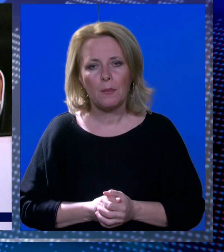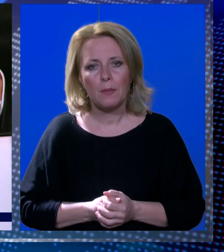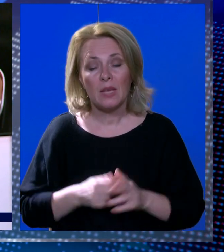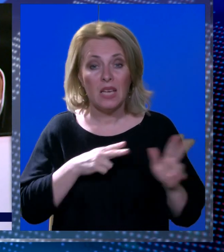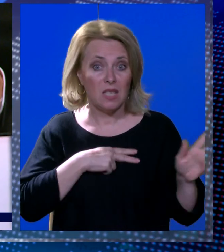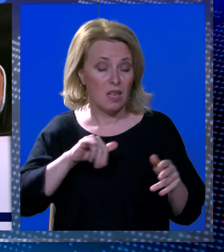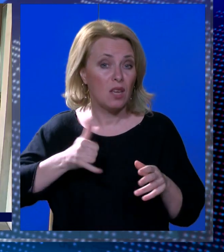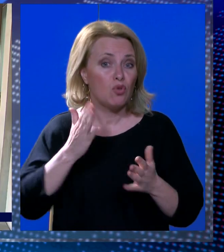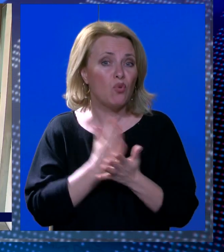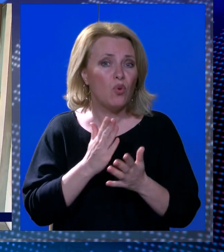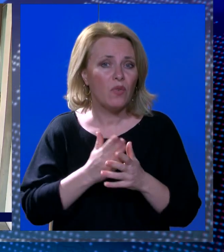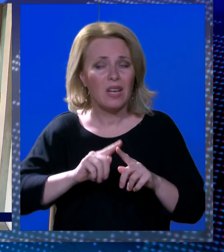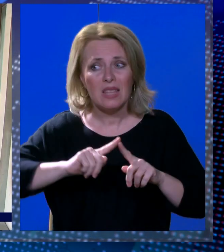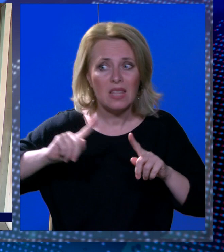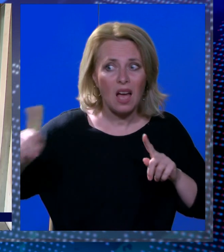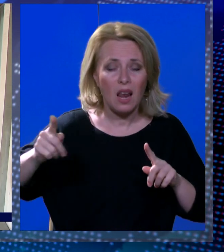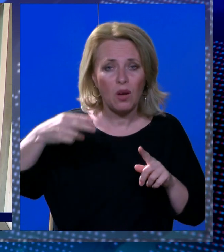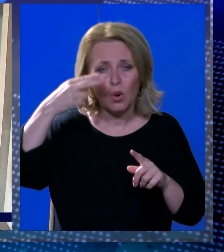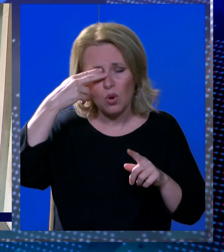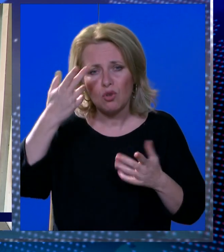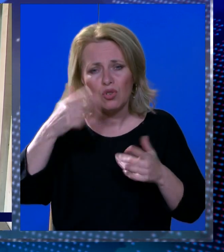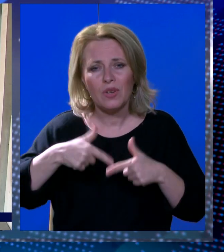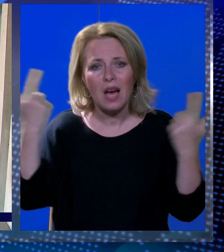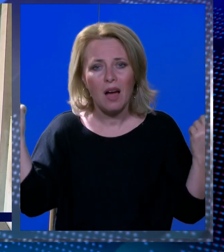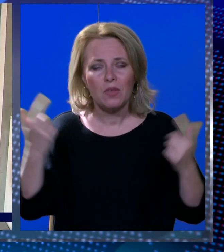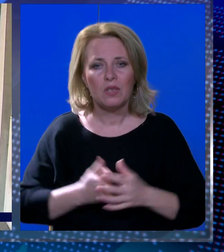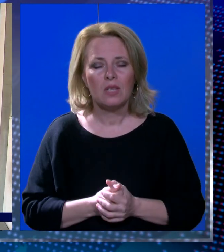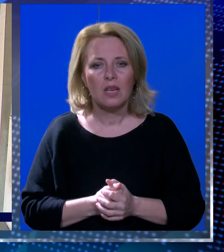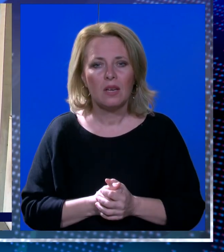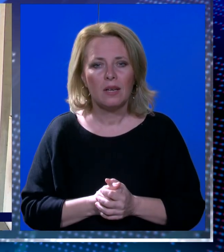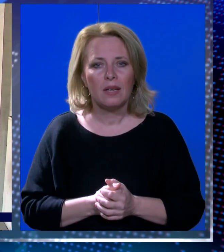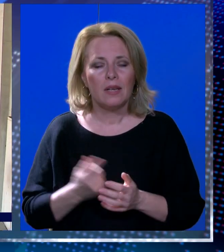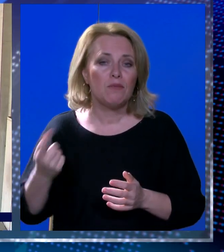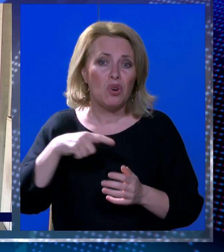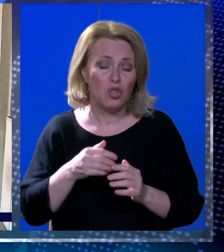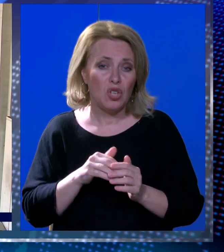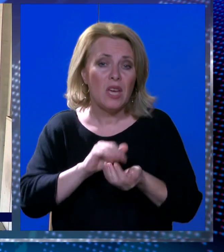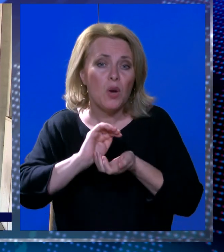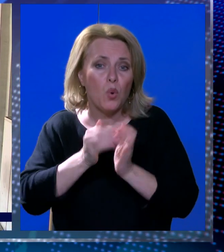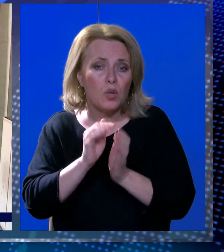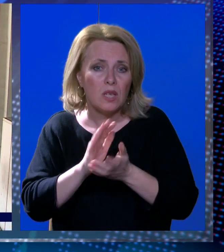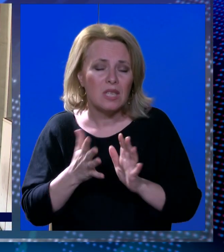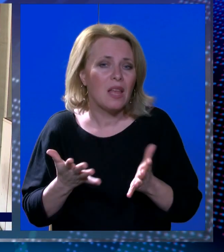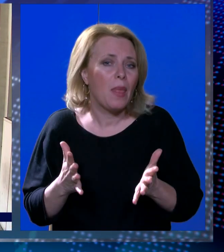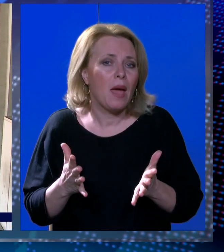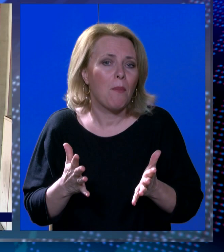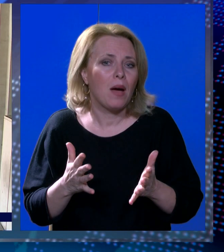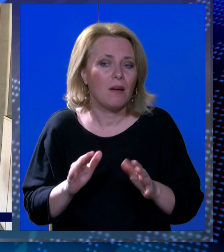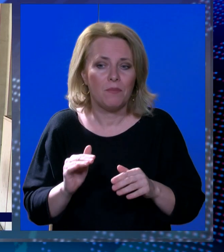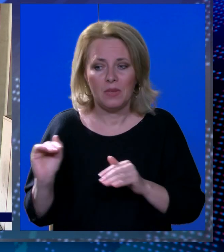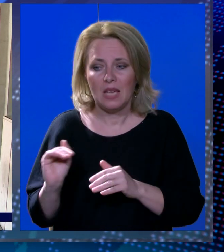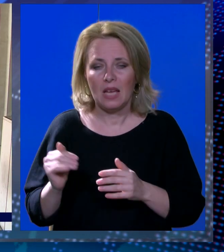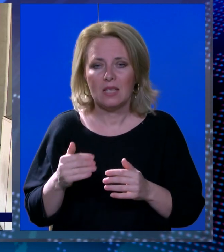oči u javnosti. Doće taj uskrsni ručak, a stolice za trpezom naše djece bit će prazne.